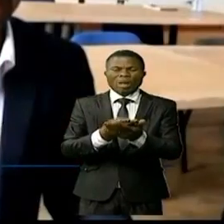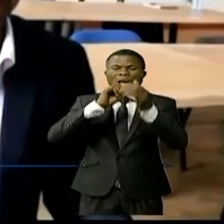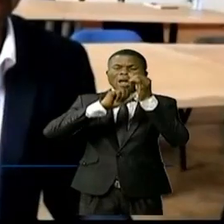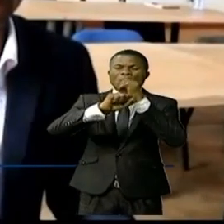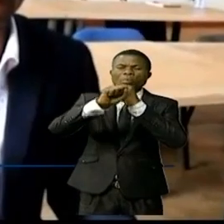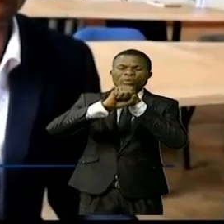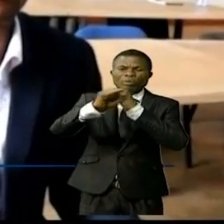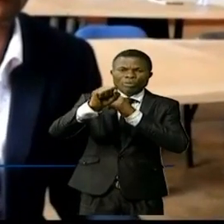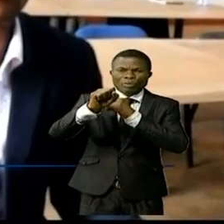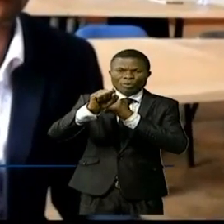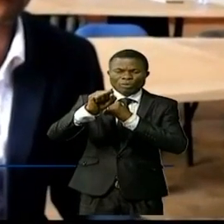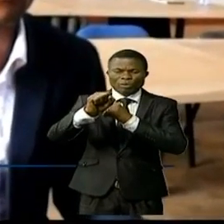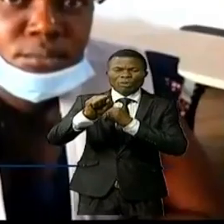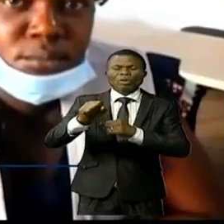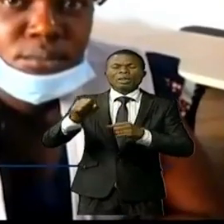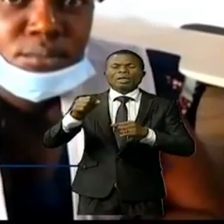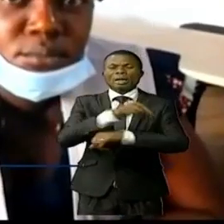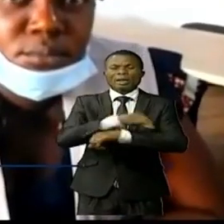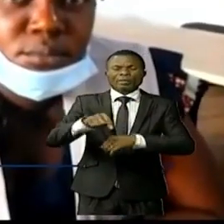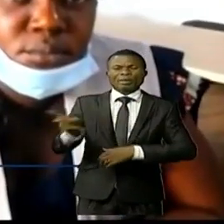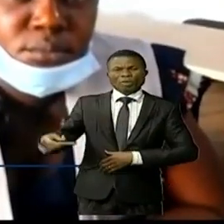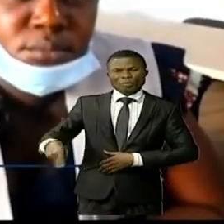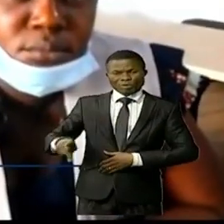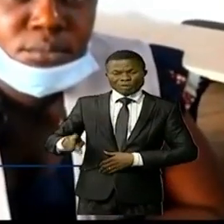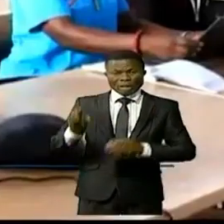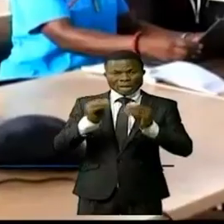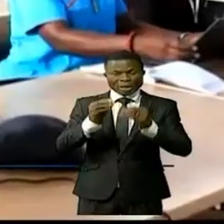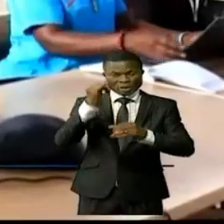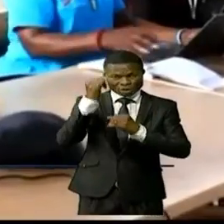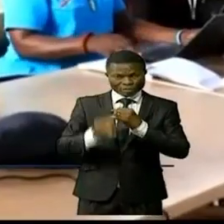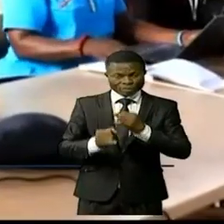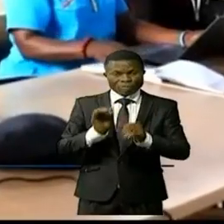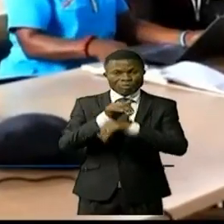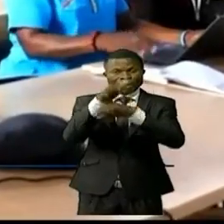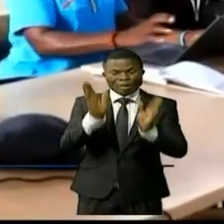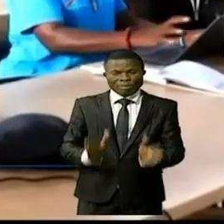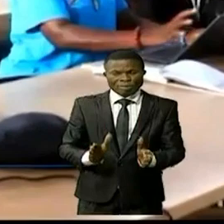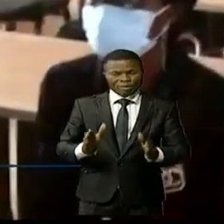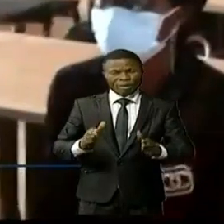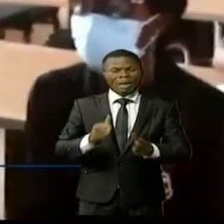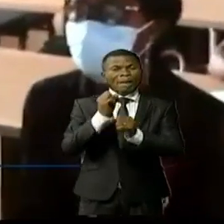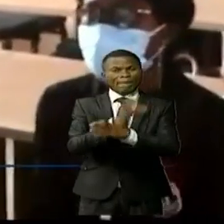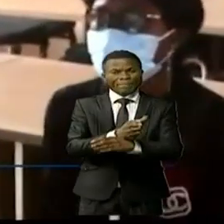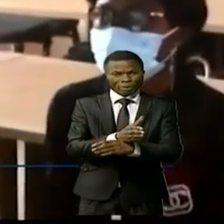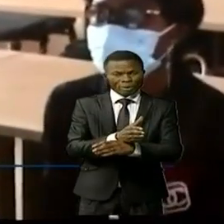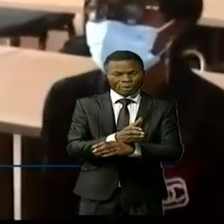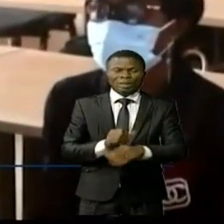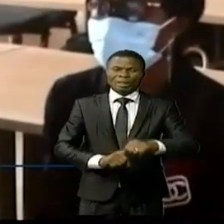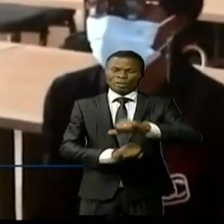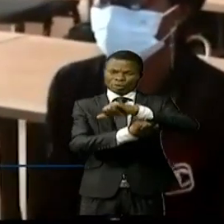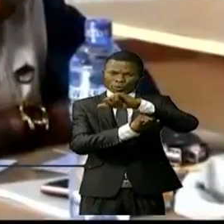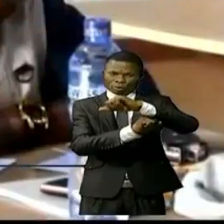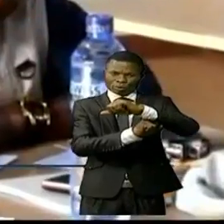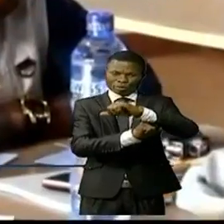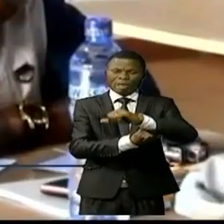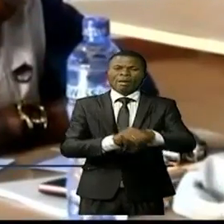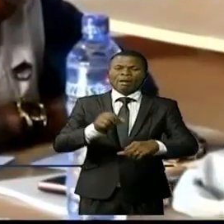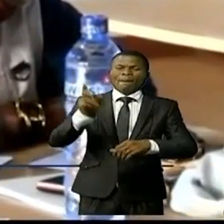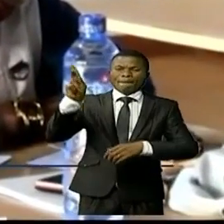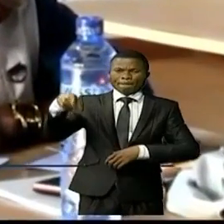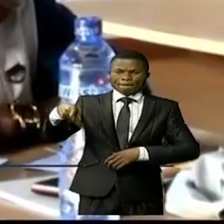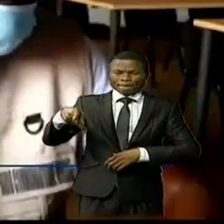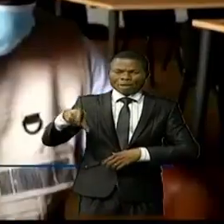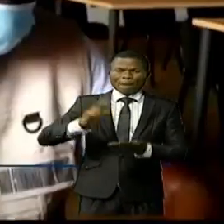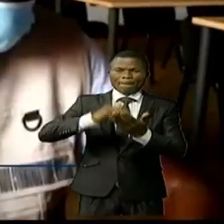par les institutions provinciales. A l'issue de cette rencontre les participants se sont disposés à accompagner les PEV de cette